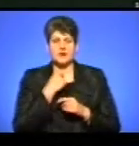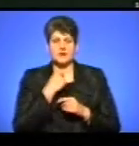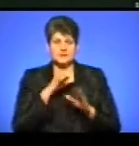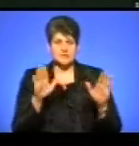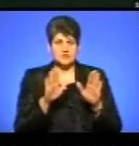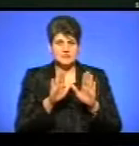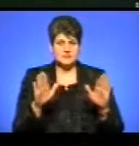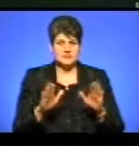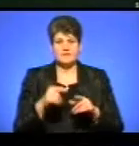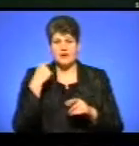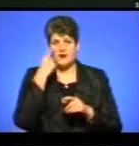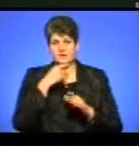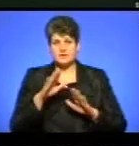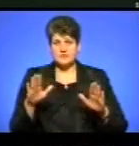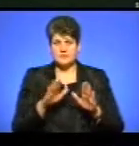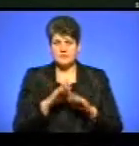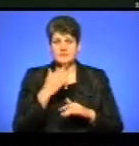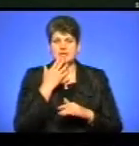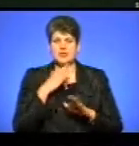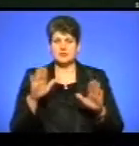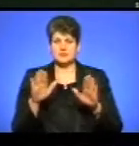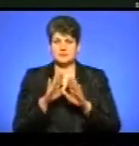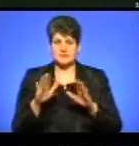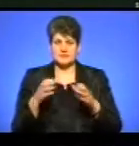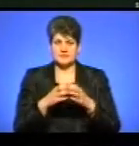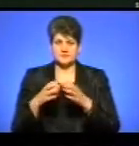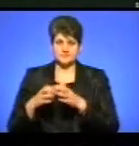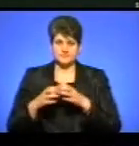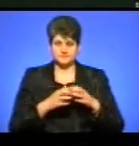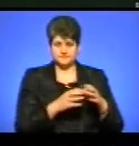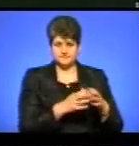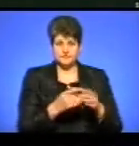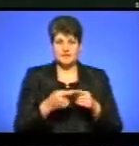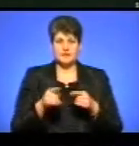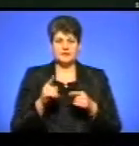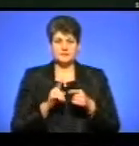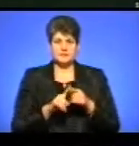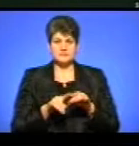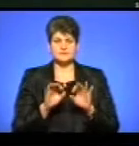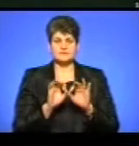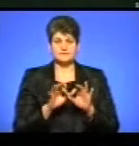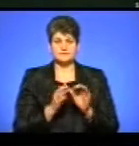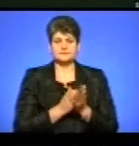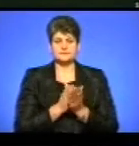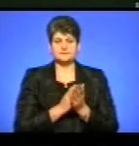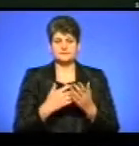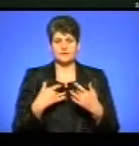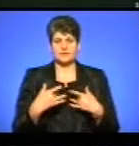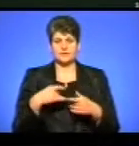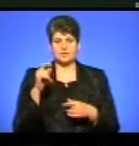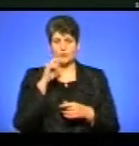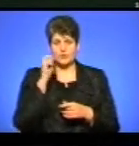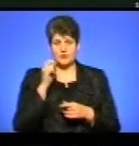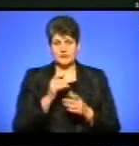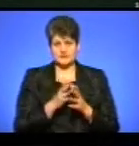пісня. Голова журі – Дмитро Губ'як, доцент кафедри музикознавства Тернопільського педуніверситету, заслужений артист України.